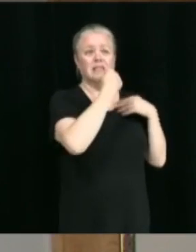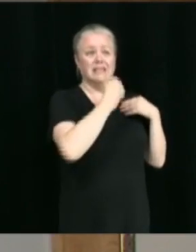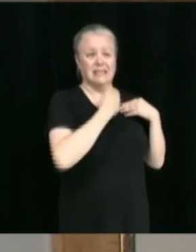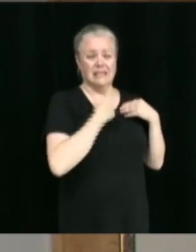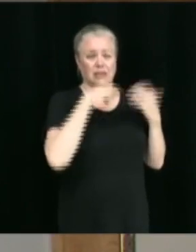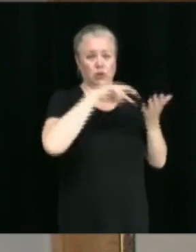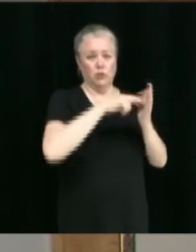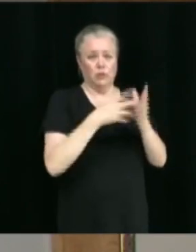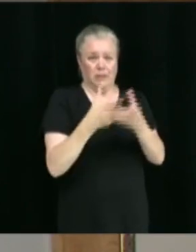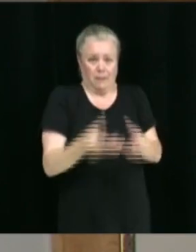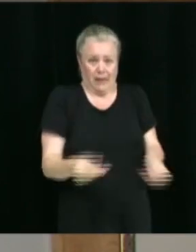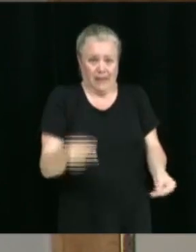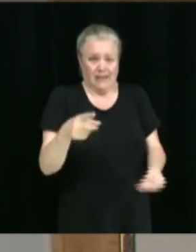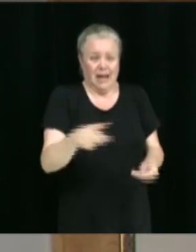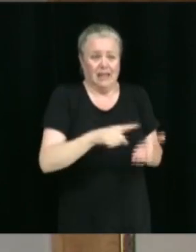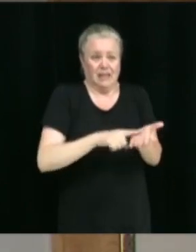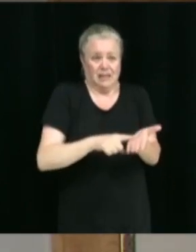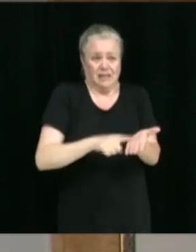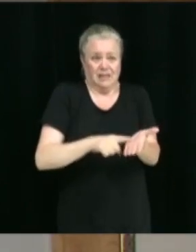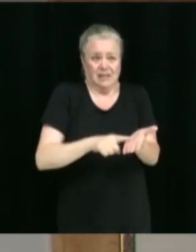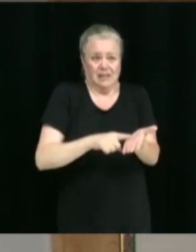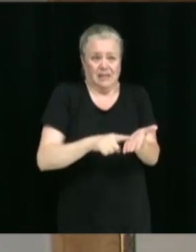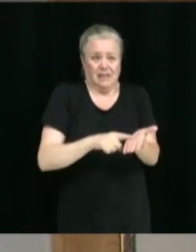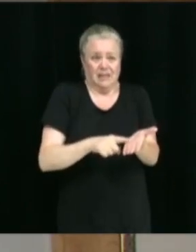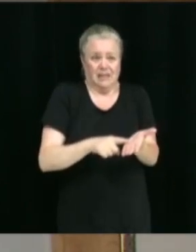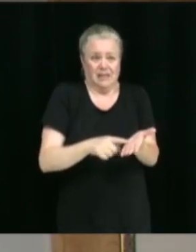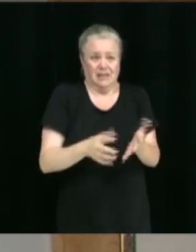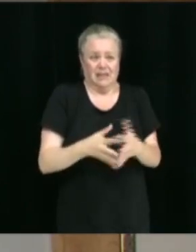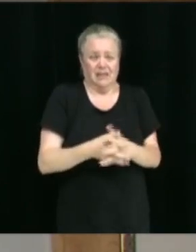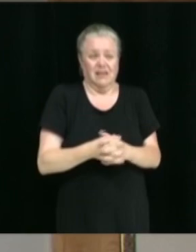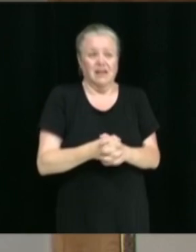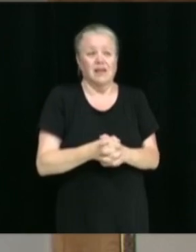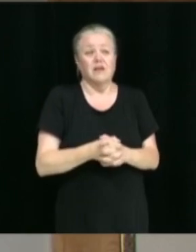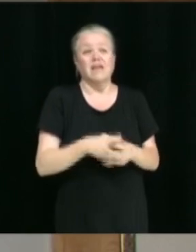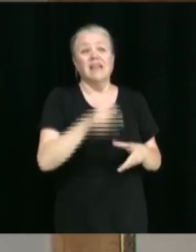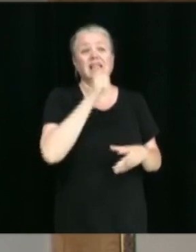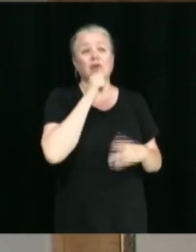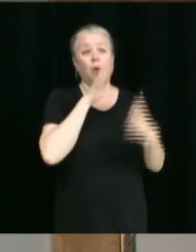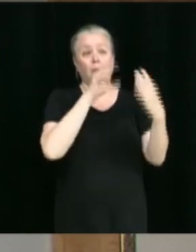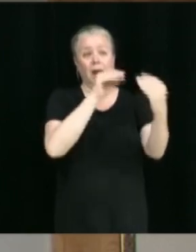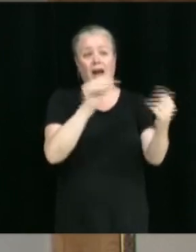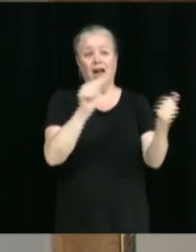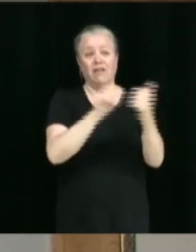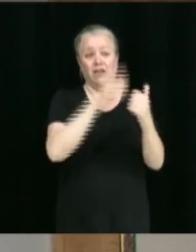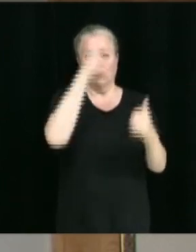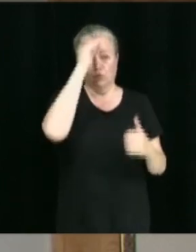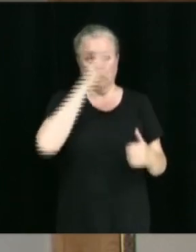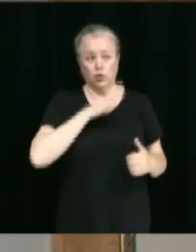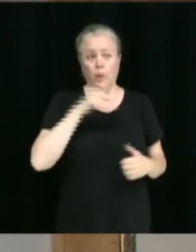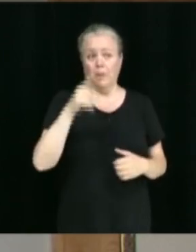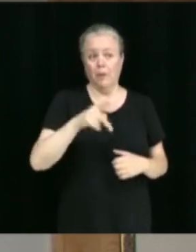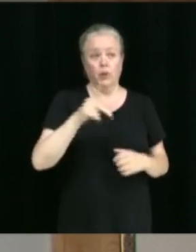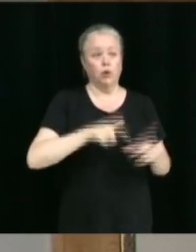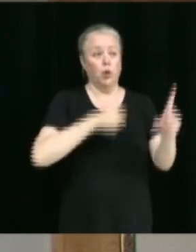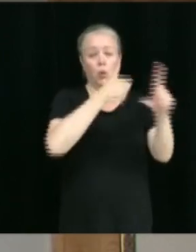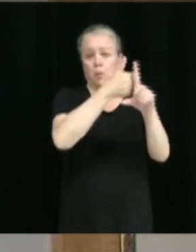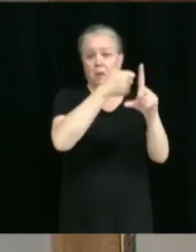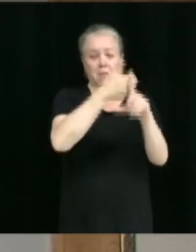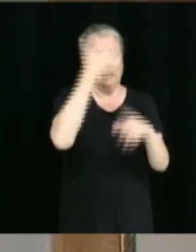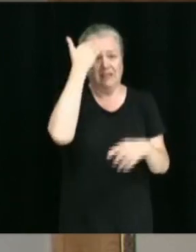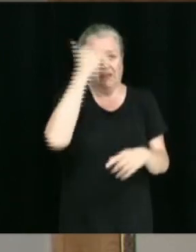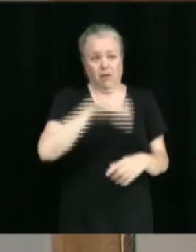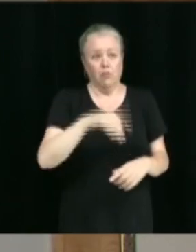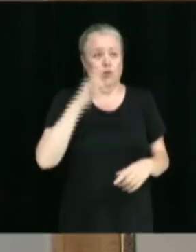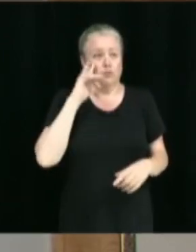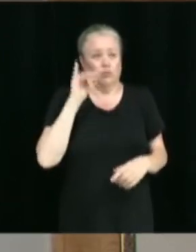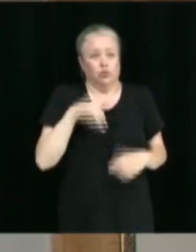travaux seraient faits au printemps 2024. Et j'ai parlé tout à'heure avec M. Plamondon et il n'était pas avisé de la situation. Alors,